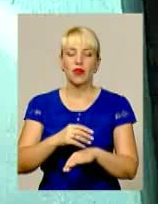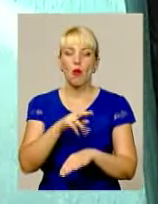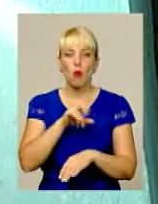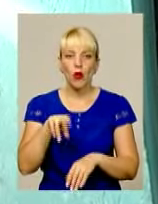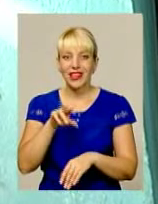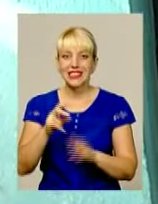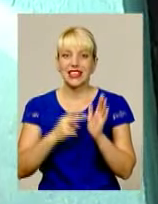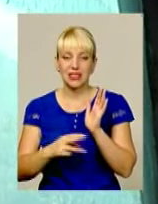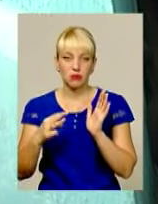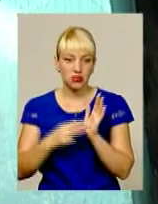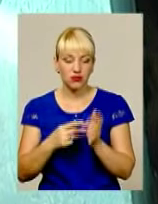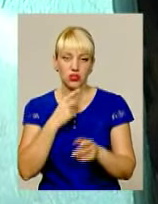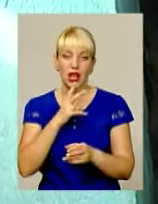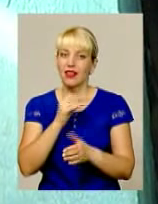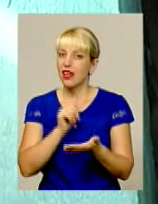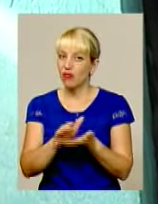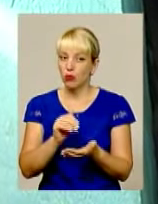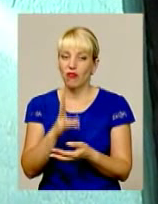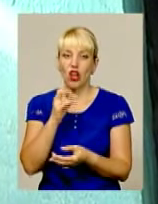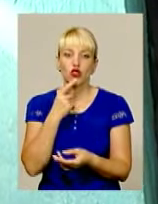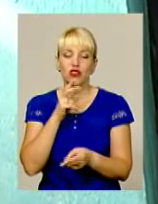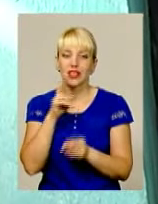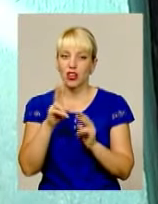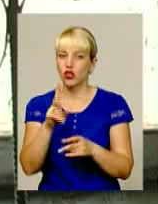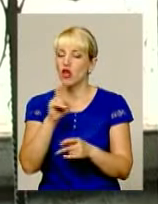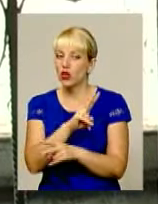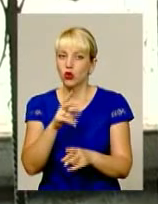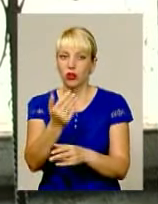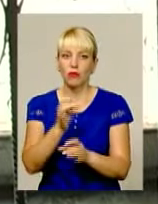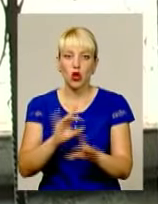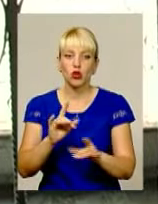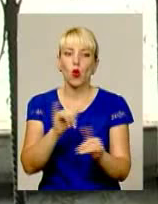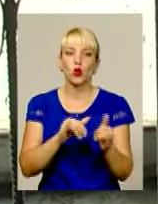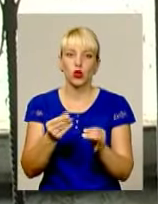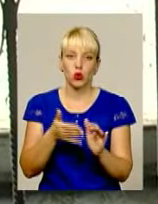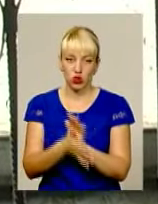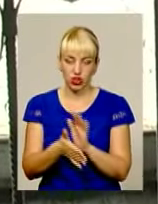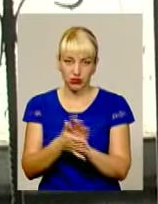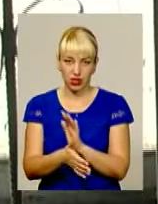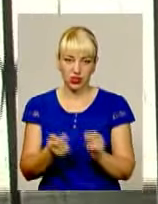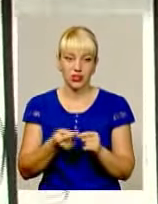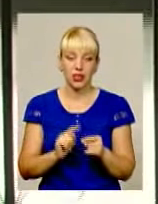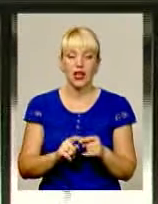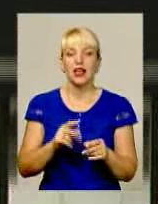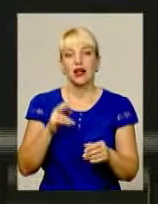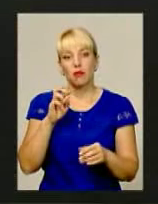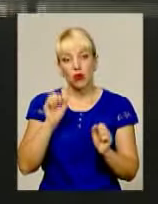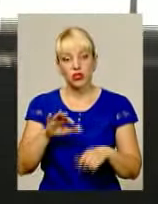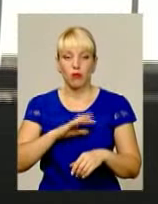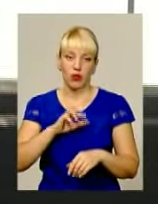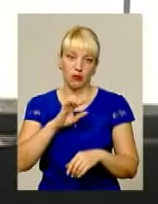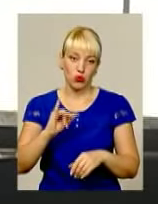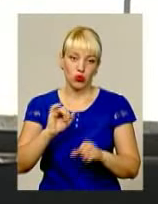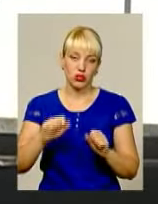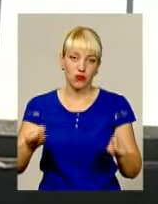не відмовляються, але скаржаться, що їм ніхто не звітує, куди йдуть гроші. Вийти із патової ситуації допомогло би створення ОСББ,